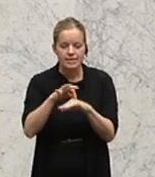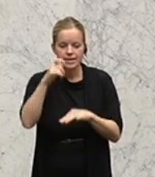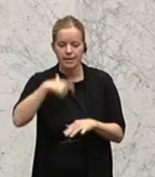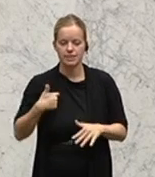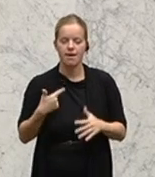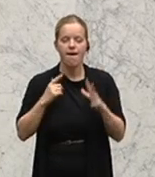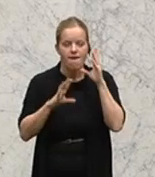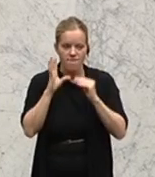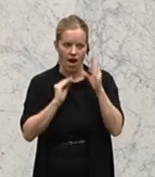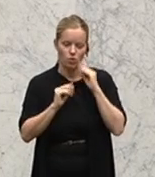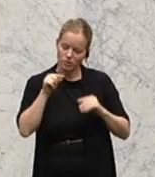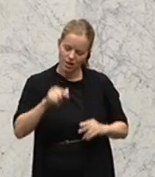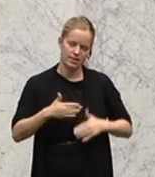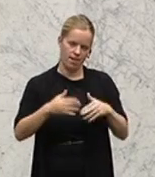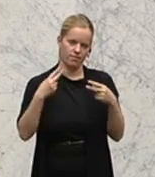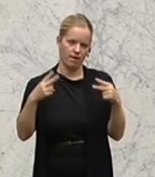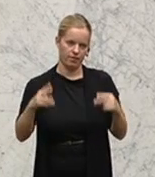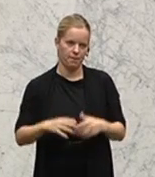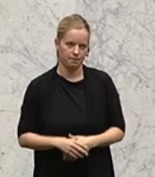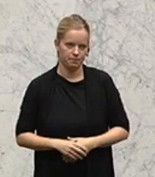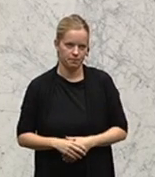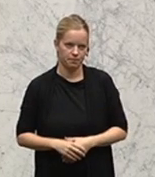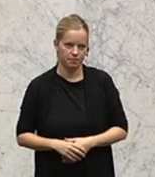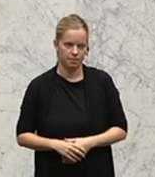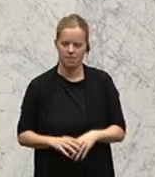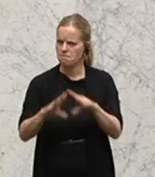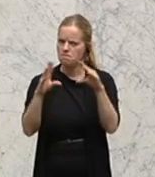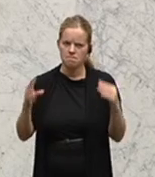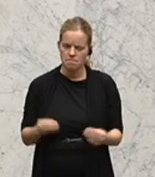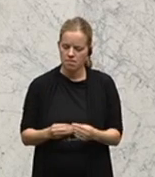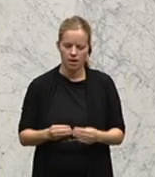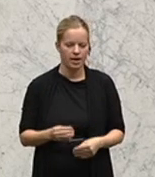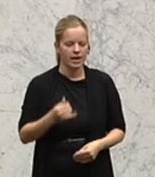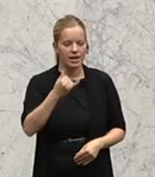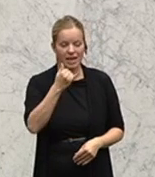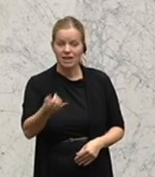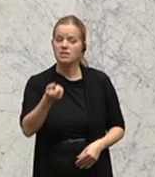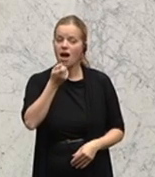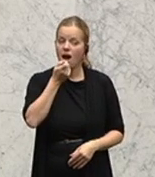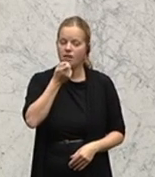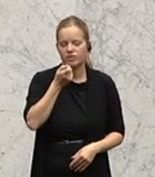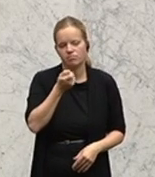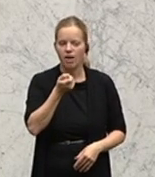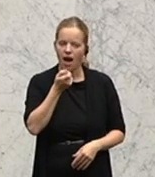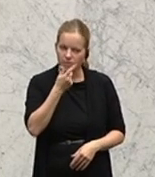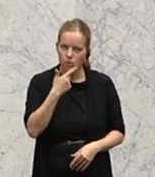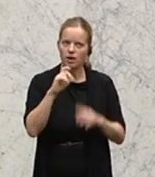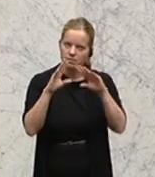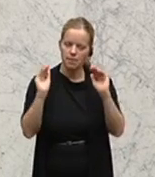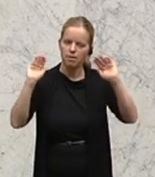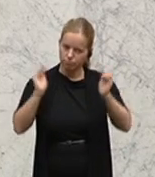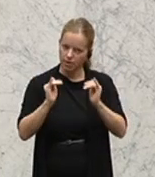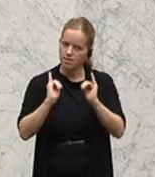die uns da weiterhilft. Insgesamt jedes Antibiotikum, das wir weniger brauchen, ist okay. Ist schwer okay.